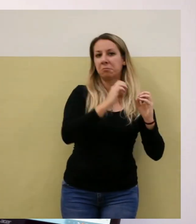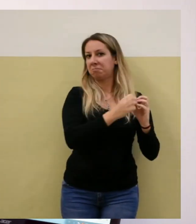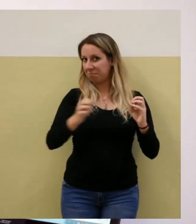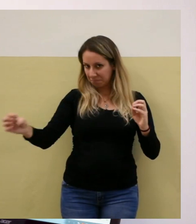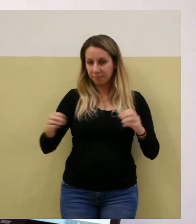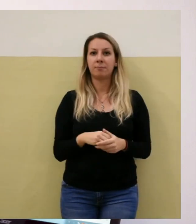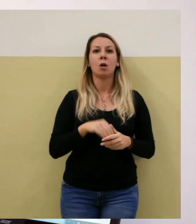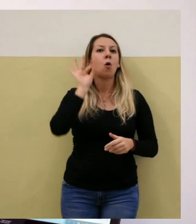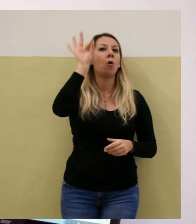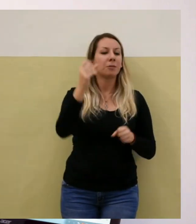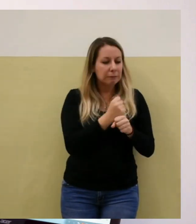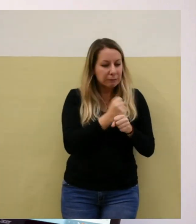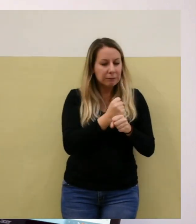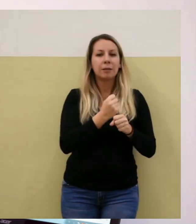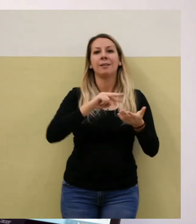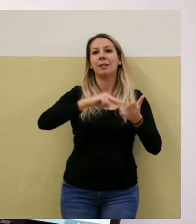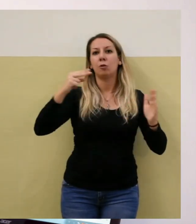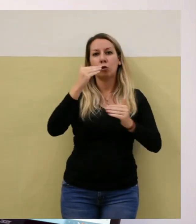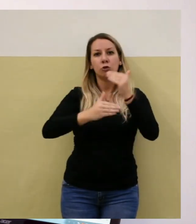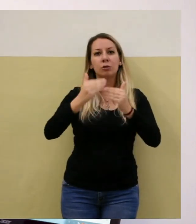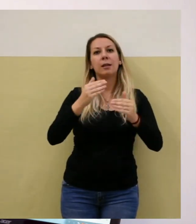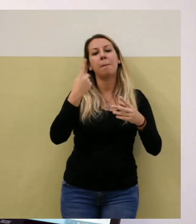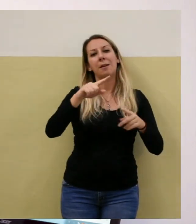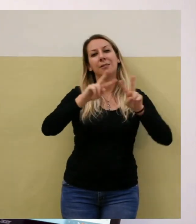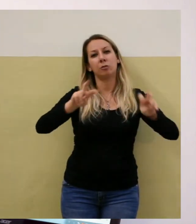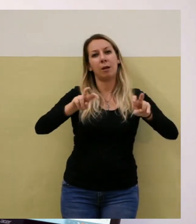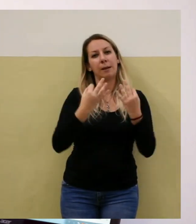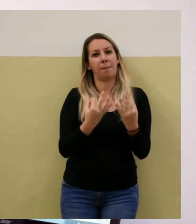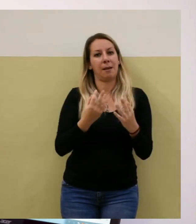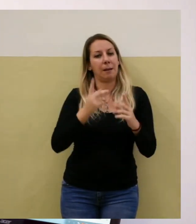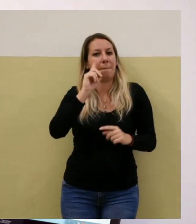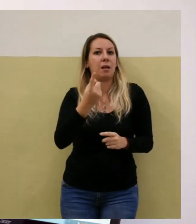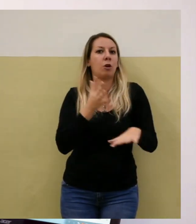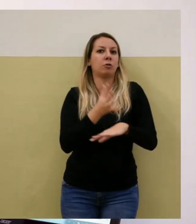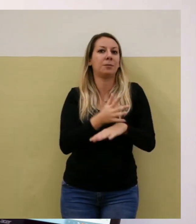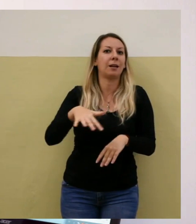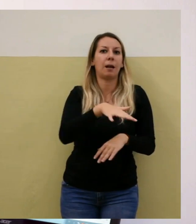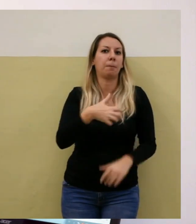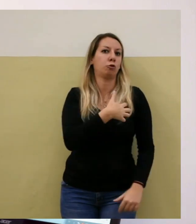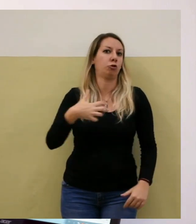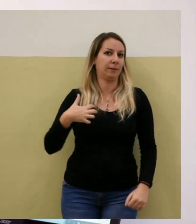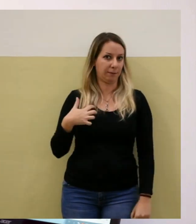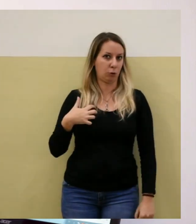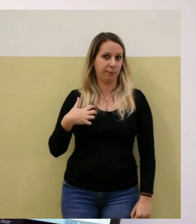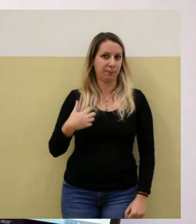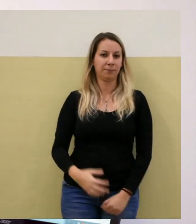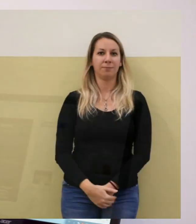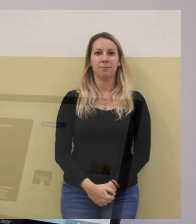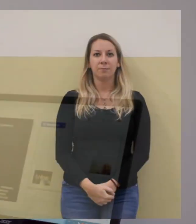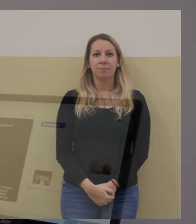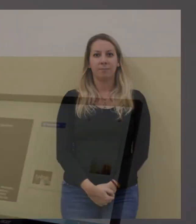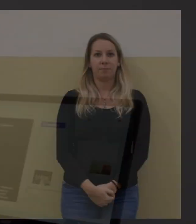importantissimo per il progetto Perché grazie a loro possiamo sapere se le nostre ricerche sono davvero efficaci